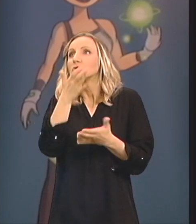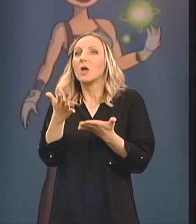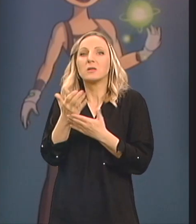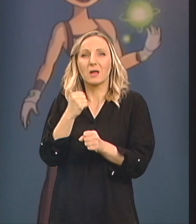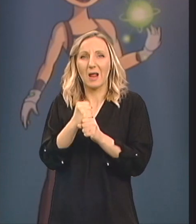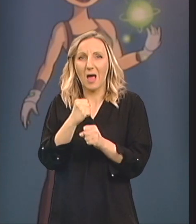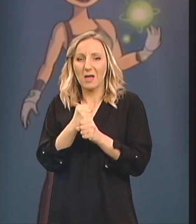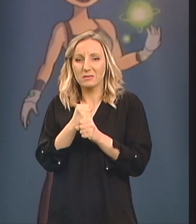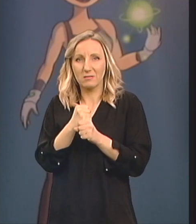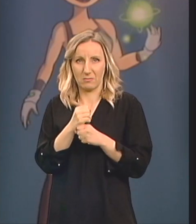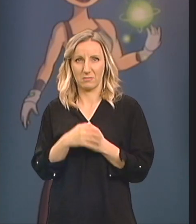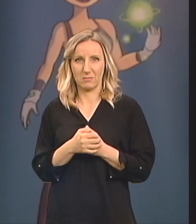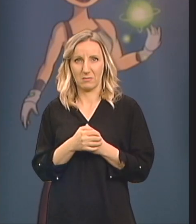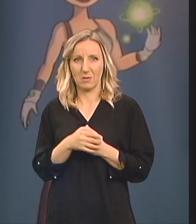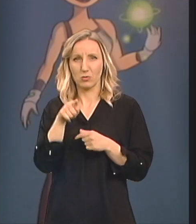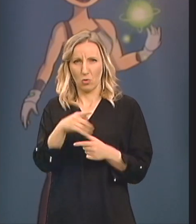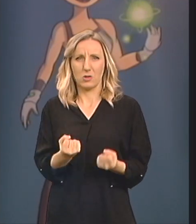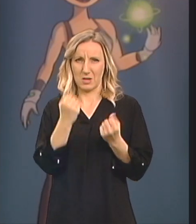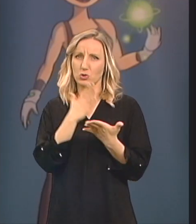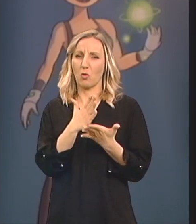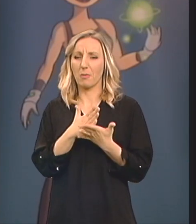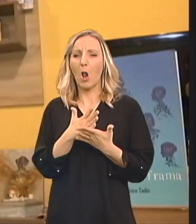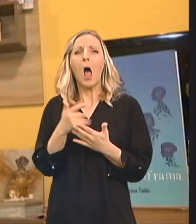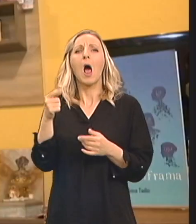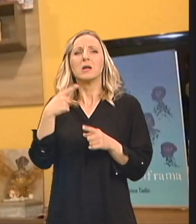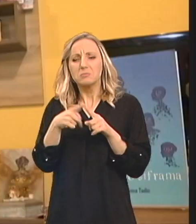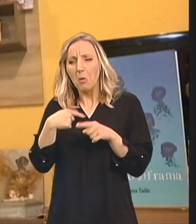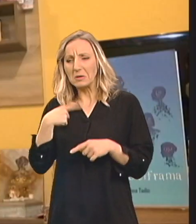izdvojenosti Ta neka samoća Nije mi teško pala zaista